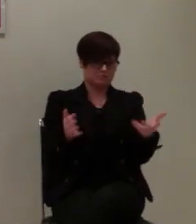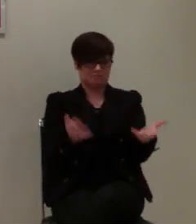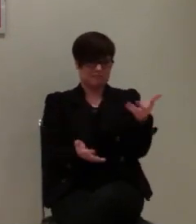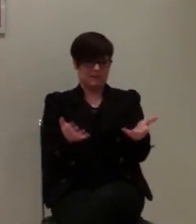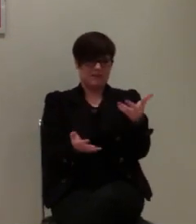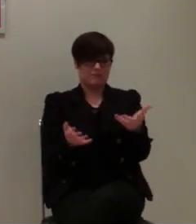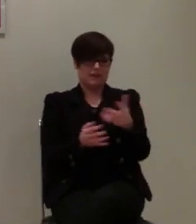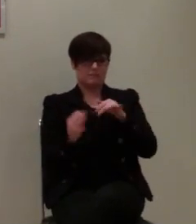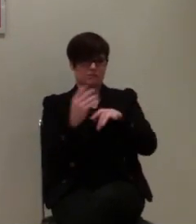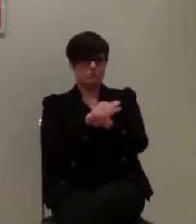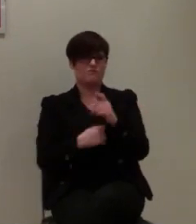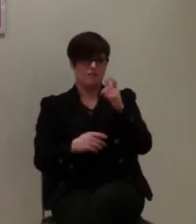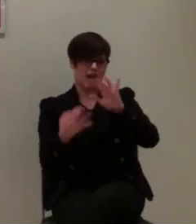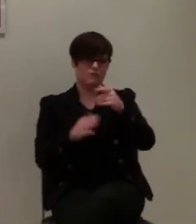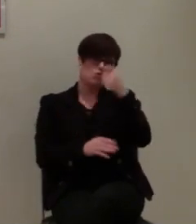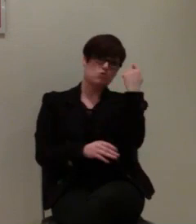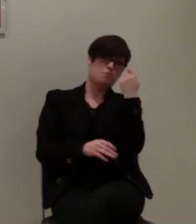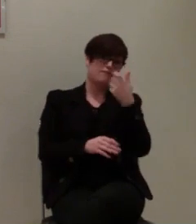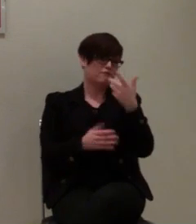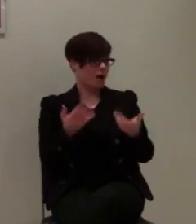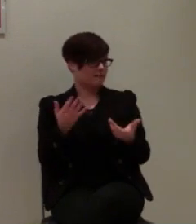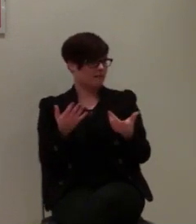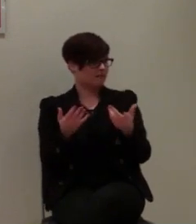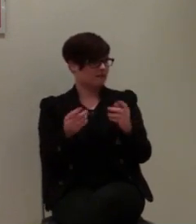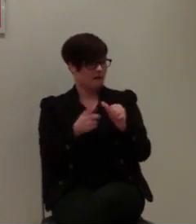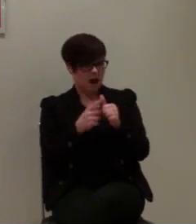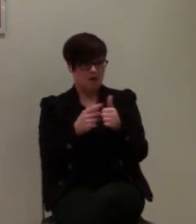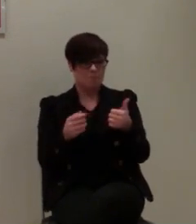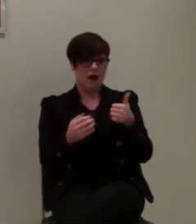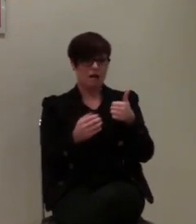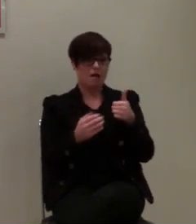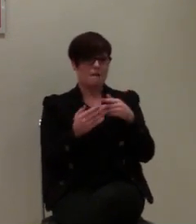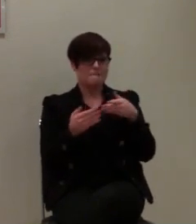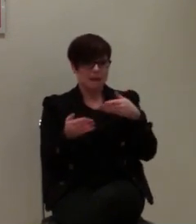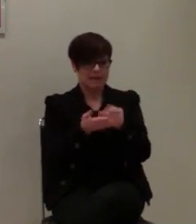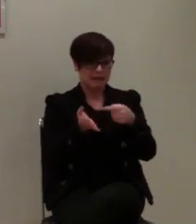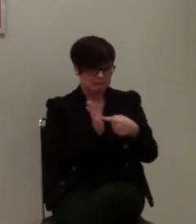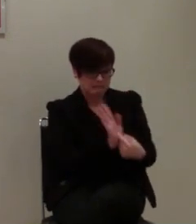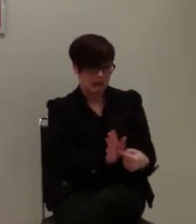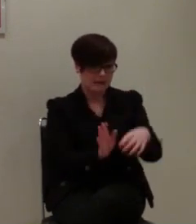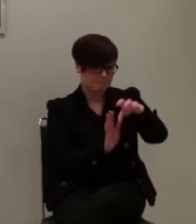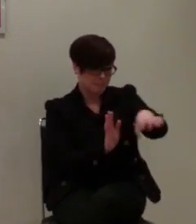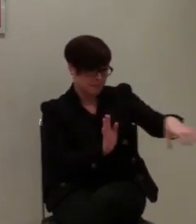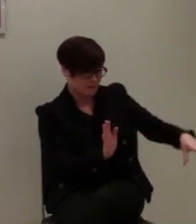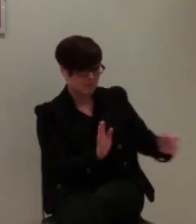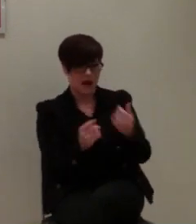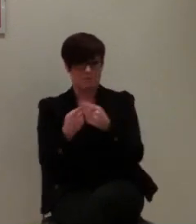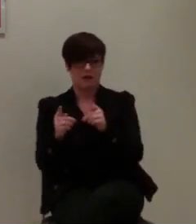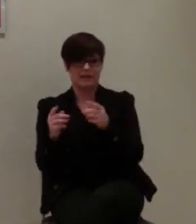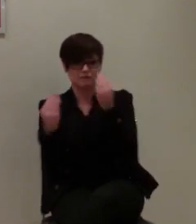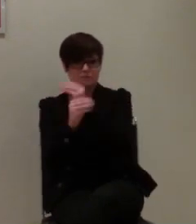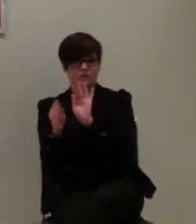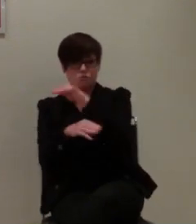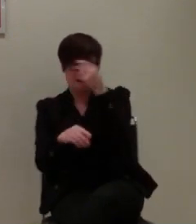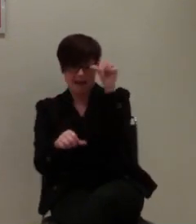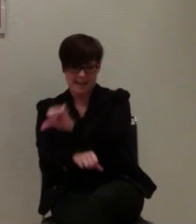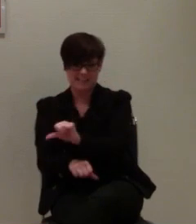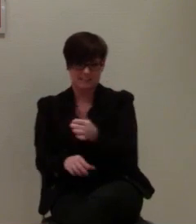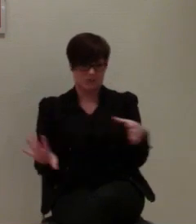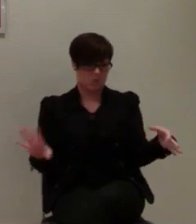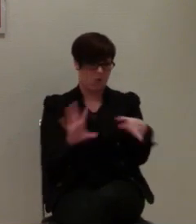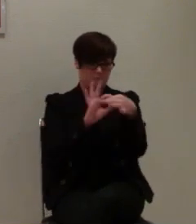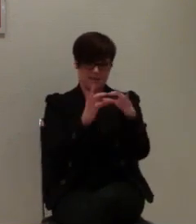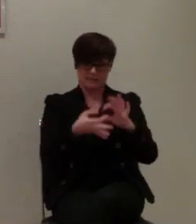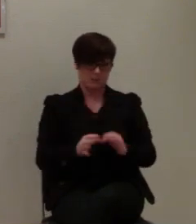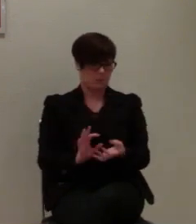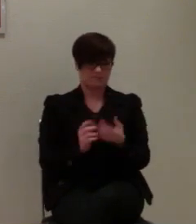überfordert, ja. Also einmal wollen wir dann Barrieren aufzeigen und einmal wollen wir über Aids informieren. Das ist so ein bisschen komisch, die Kombination